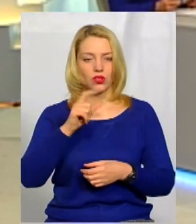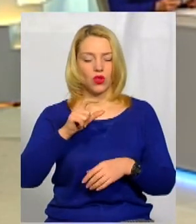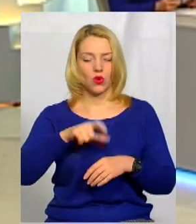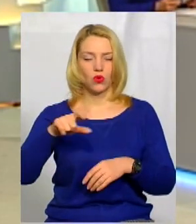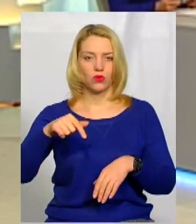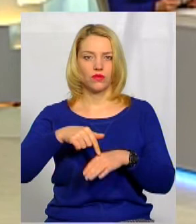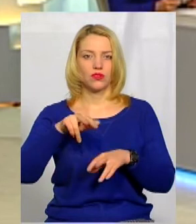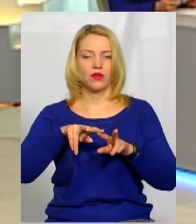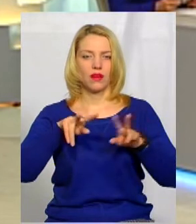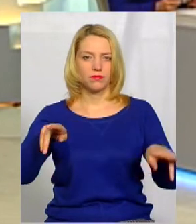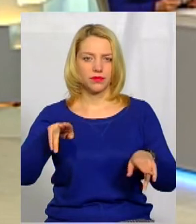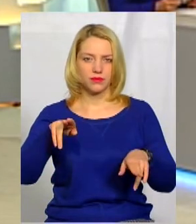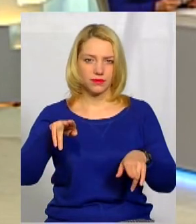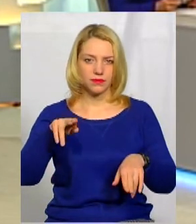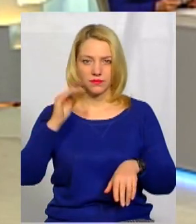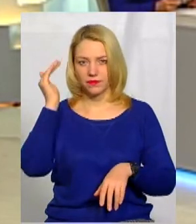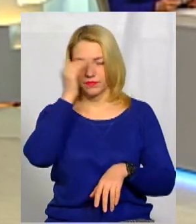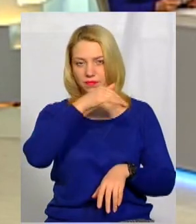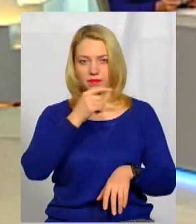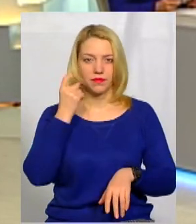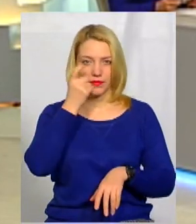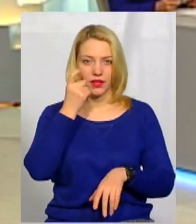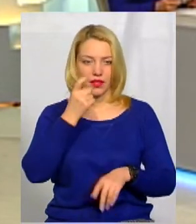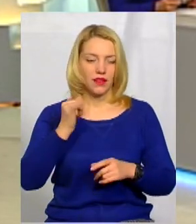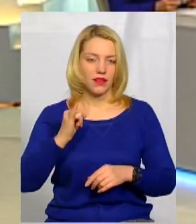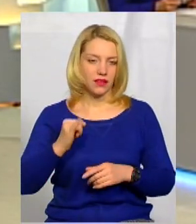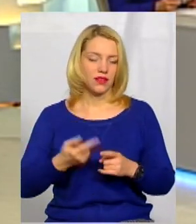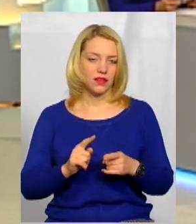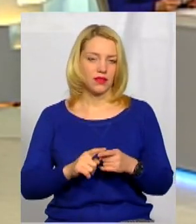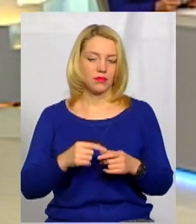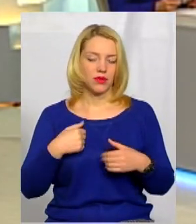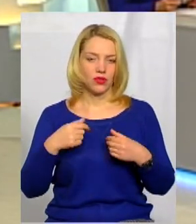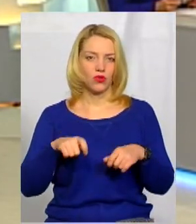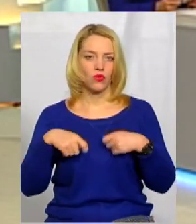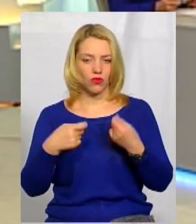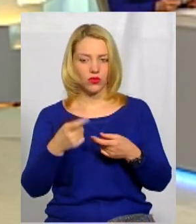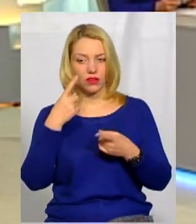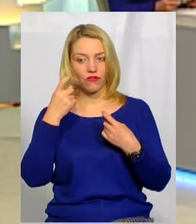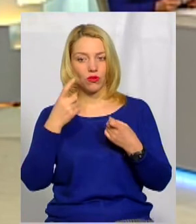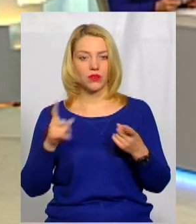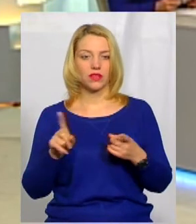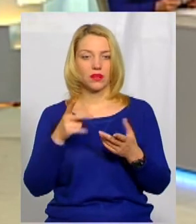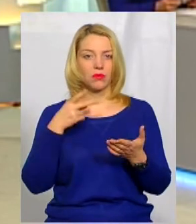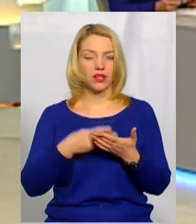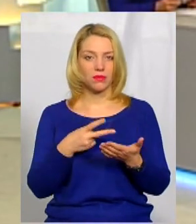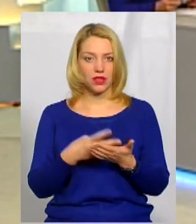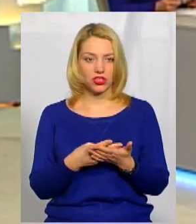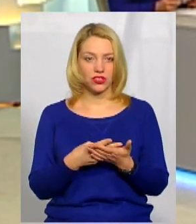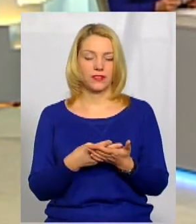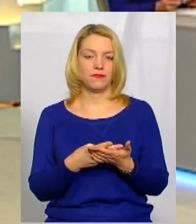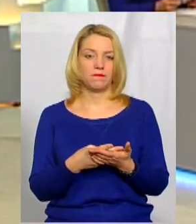відчували себе ніби в стані алкогольного сп'яніння. Ми доводили інформацію, які взагалі передбачені